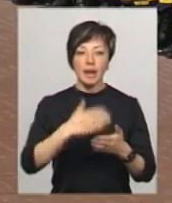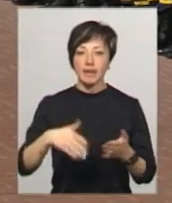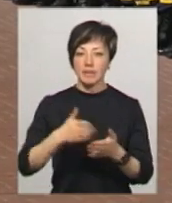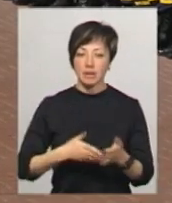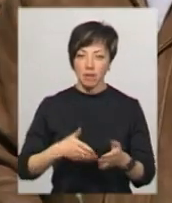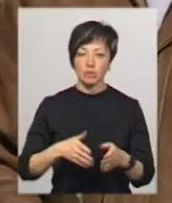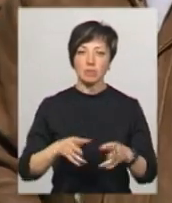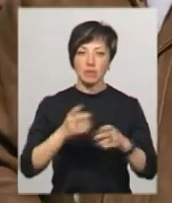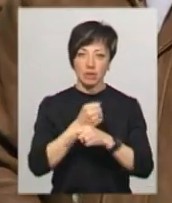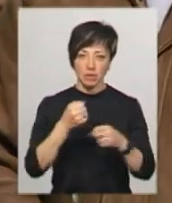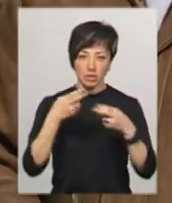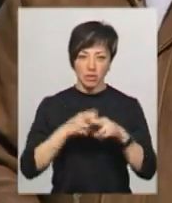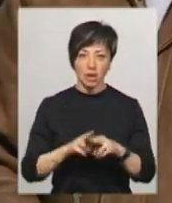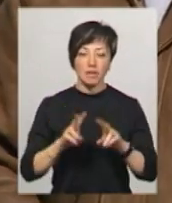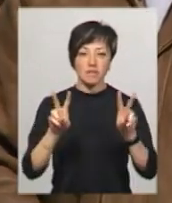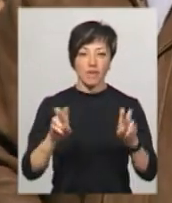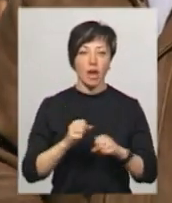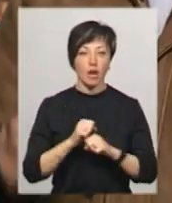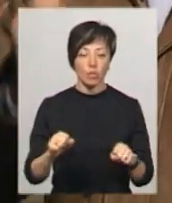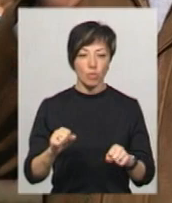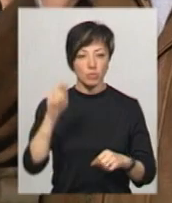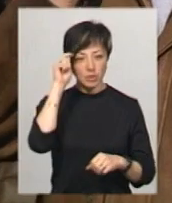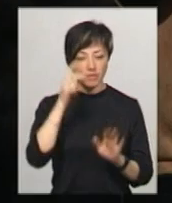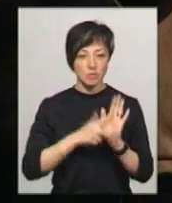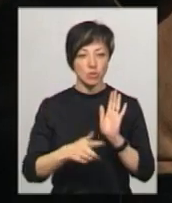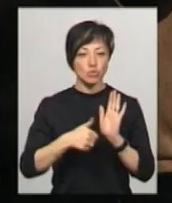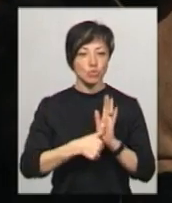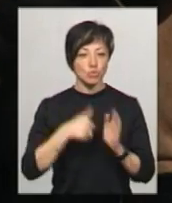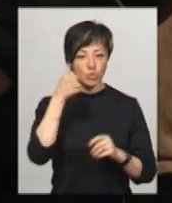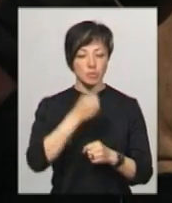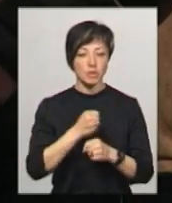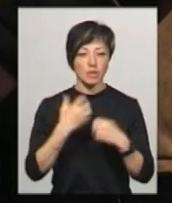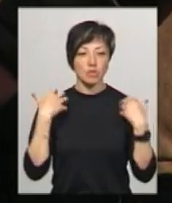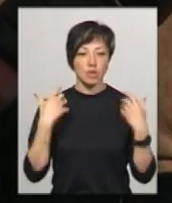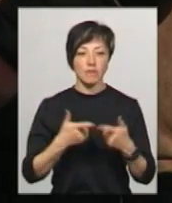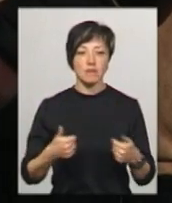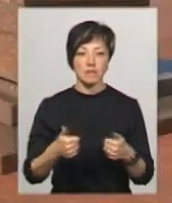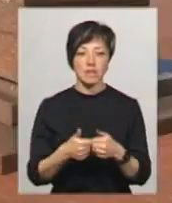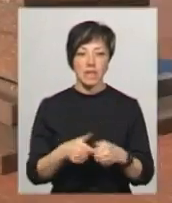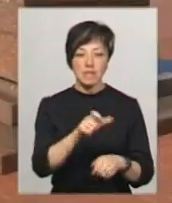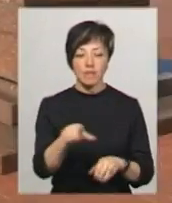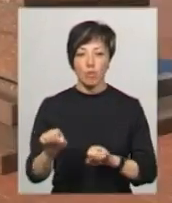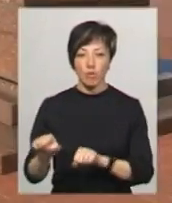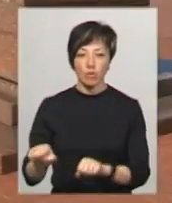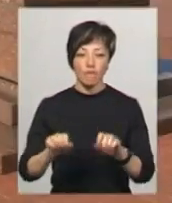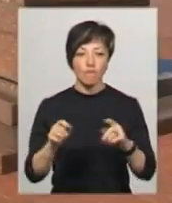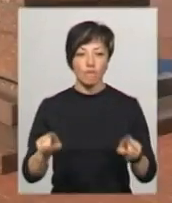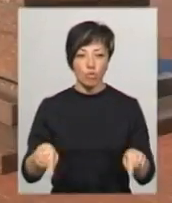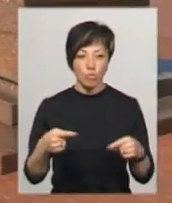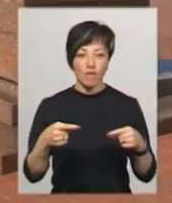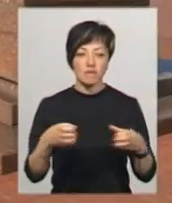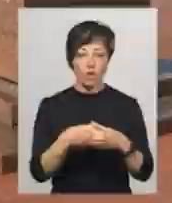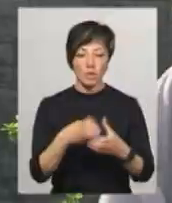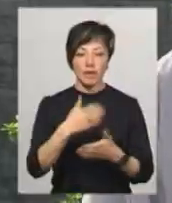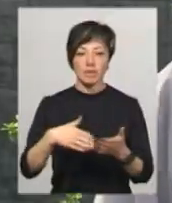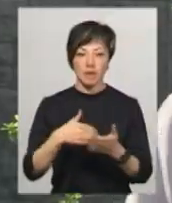катастрофи на мітингу називають героями. Ростислав Жук, який 1986-му працював начальником відділення цивільної оборони, формував загони ліквідаторів,